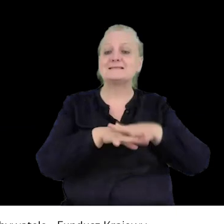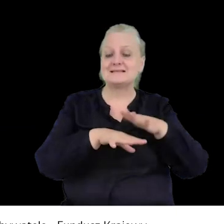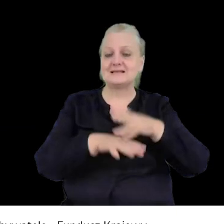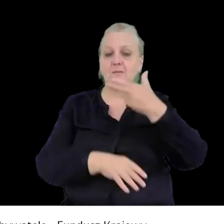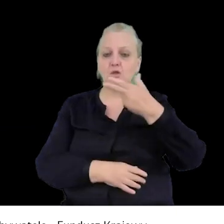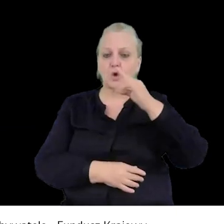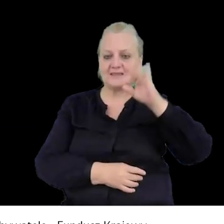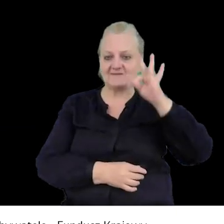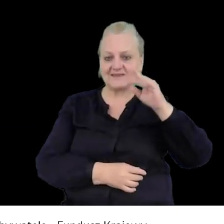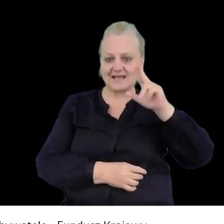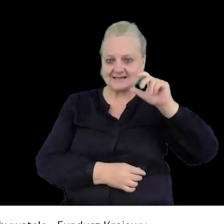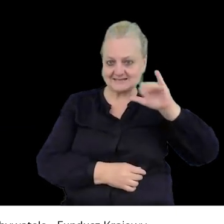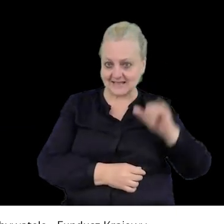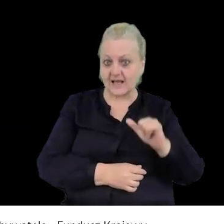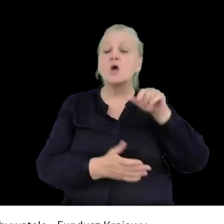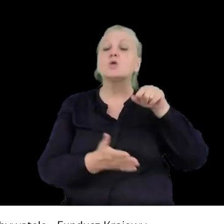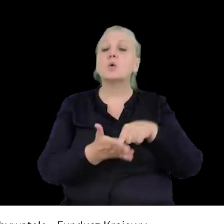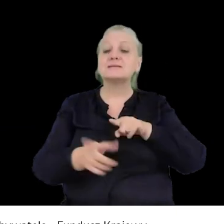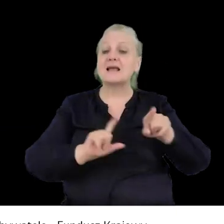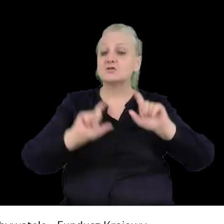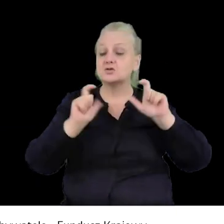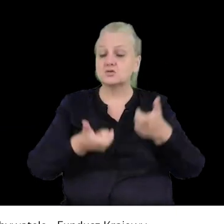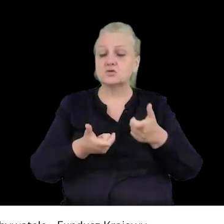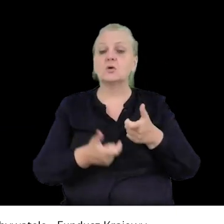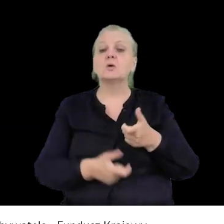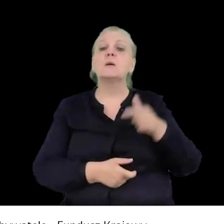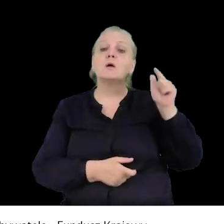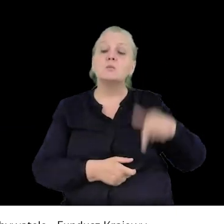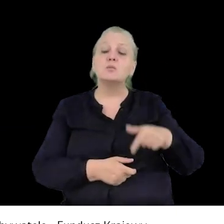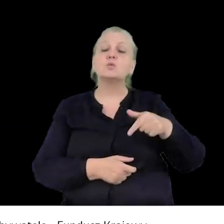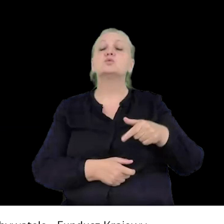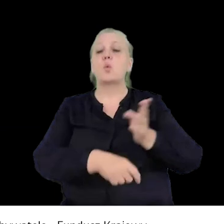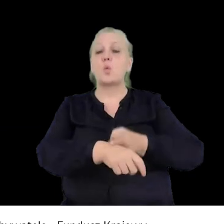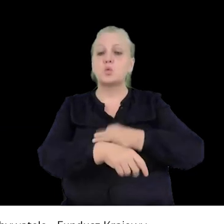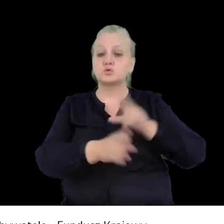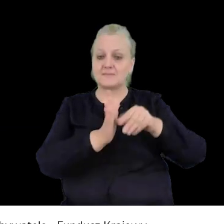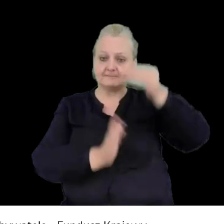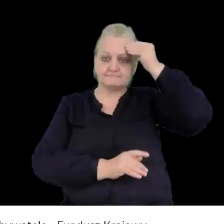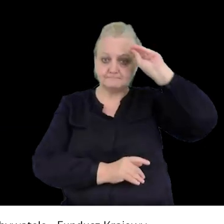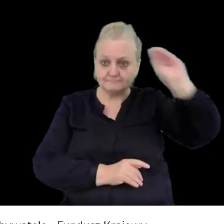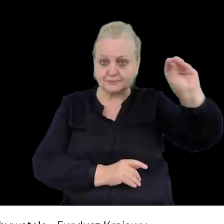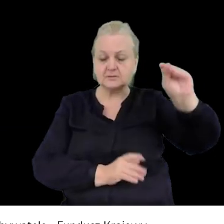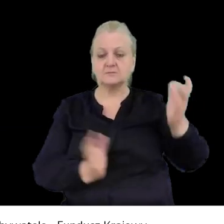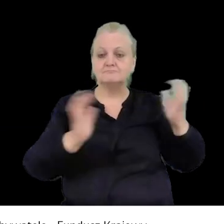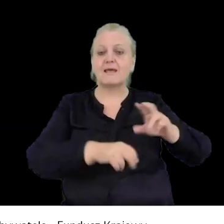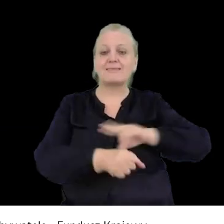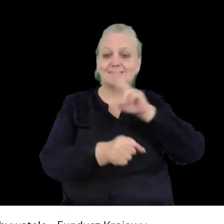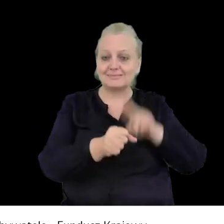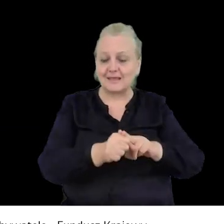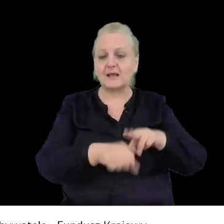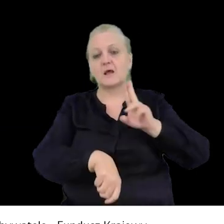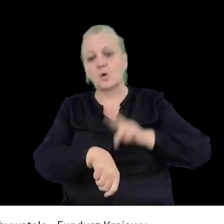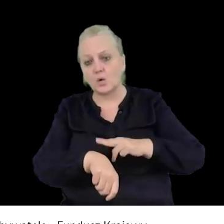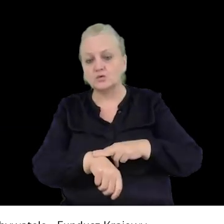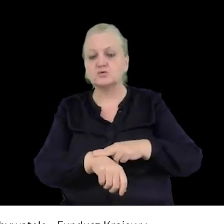co oznacza tyle, że musimy zawiadomić urząd miasta, że chcemy się zgromadzić tego i tego dnia, o tej i o tej